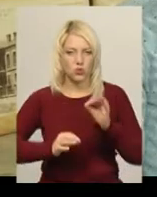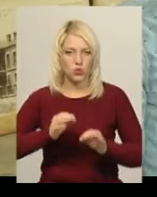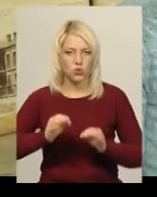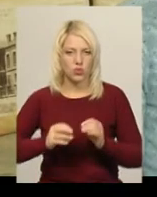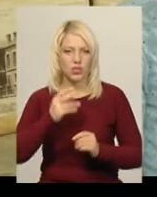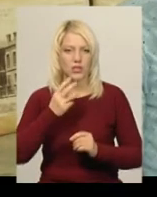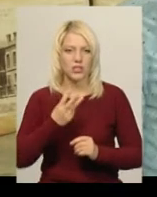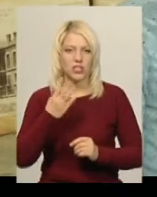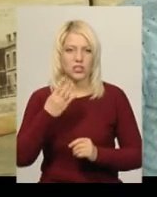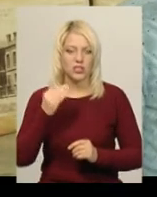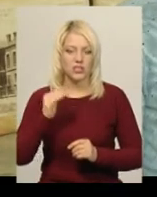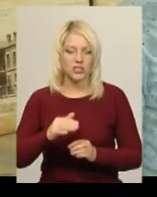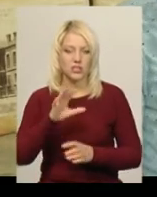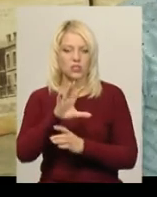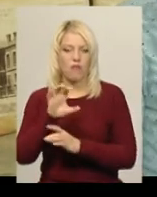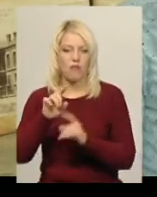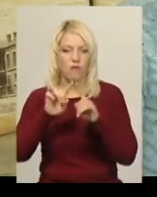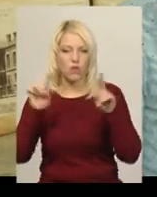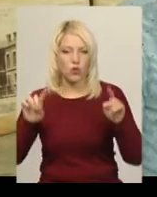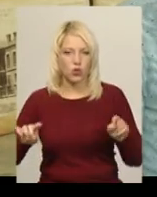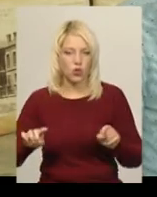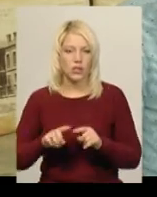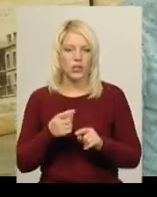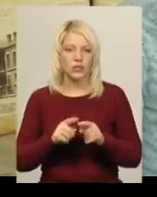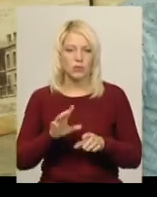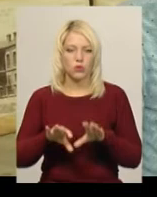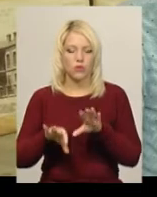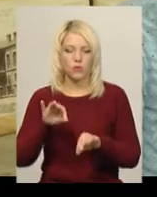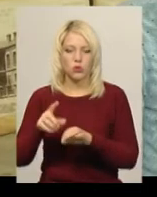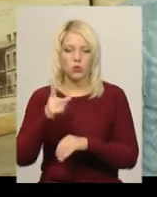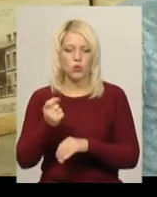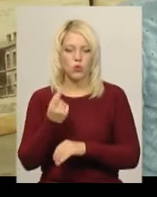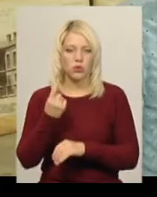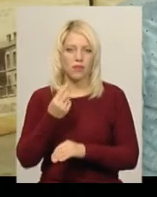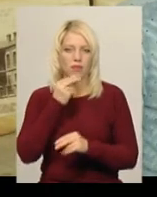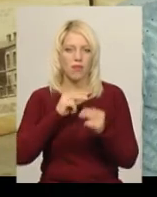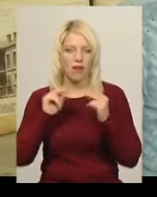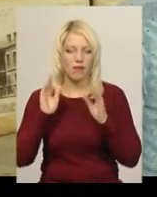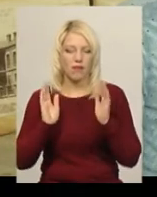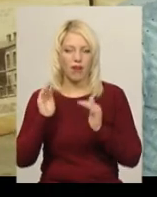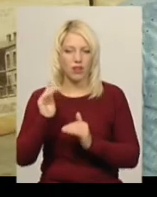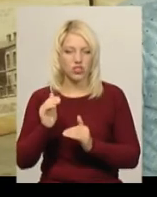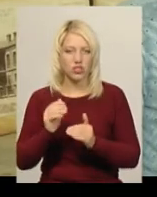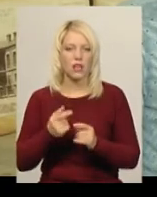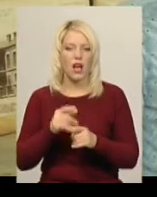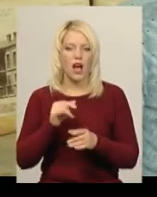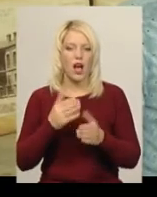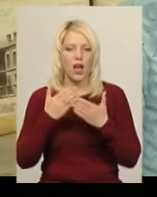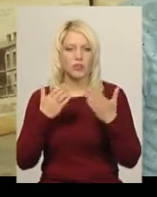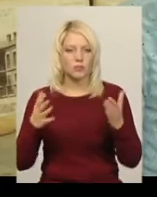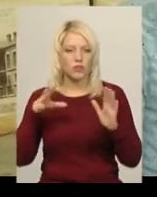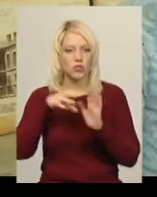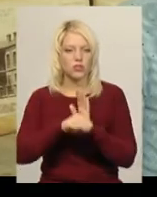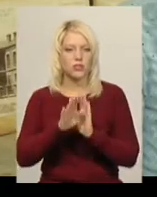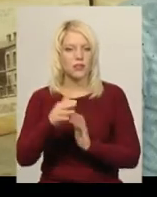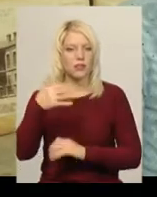З цих фотографій було відібрано 111 фотографій найкращих, але до експозиції музею війшло лише 50